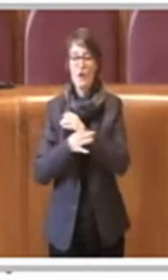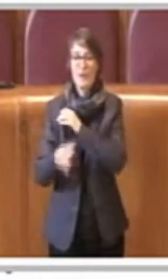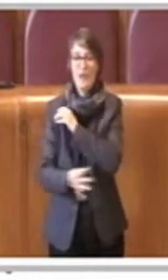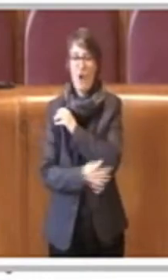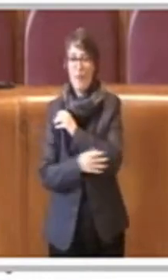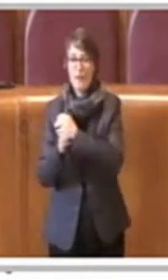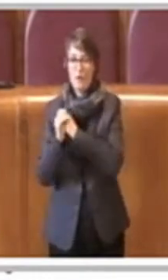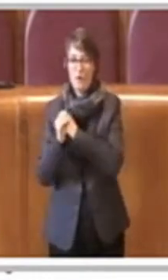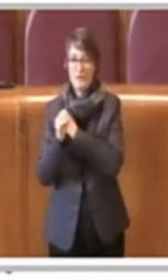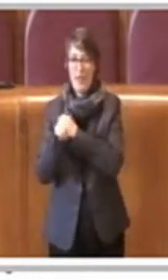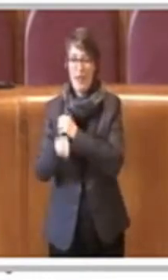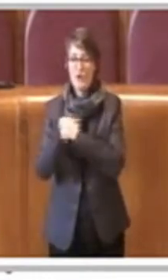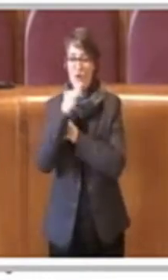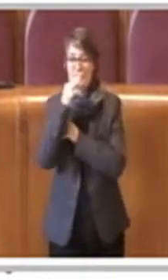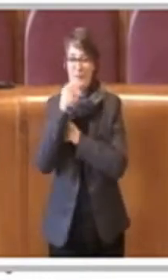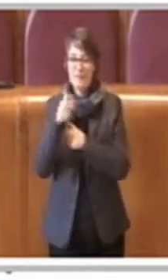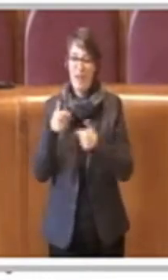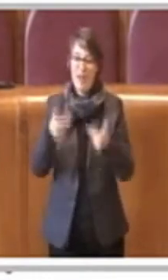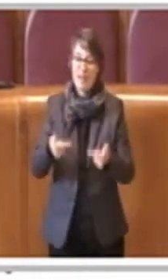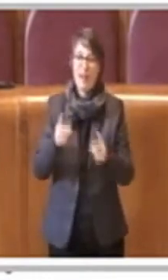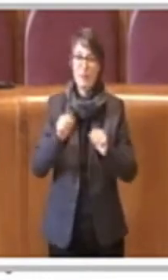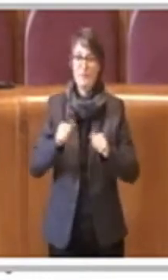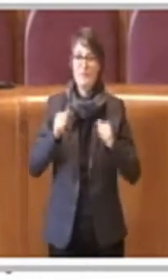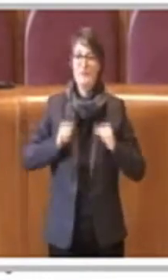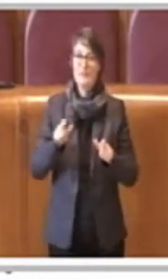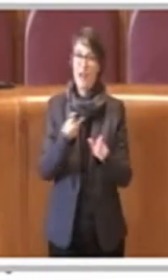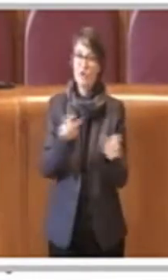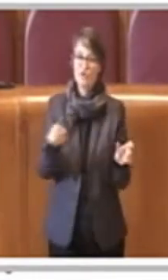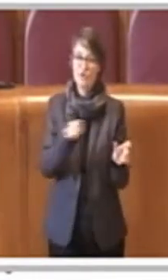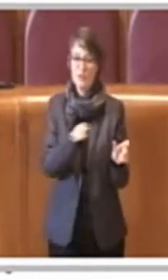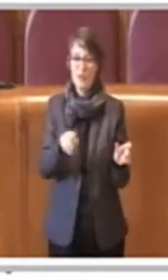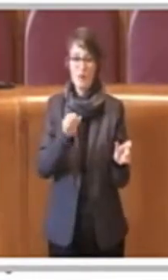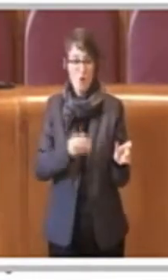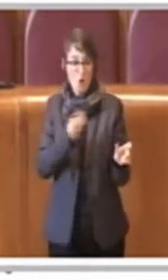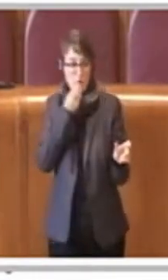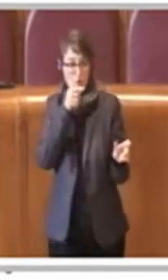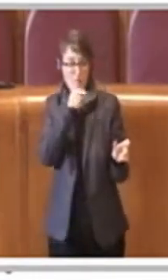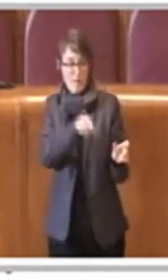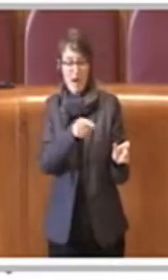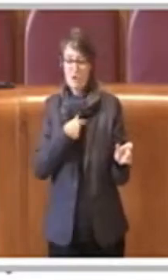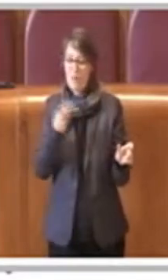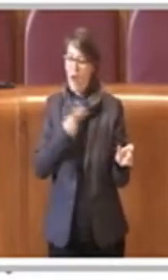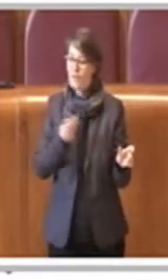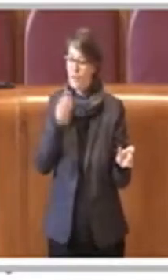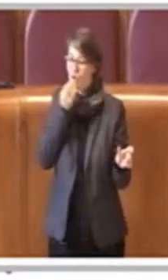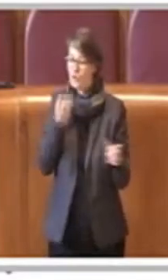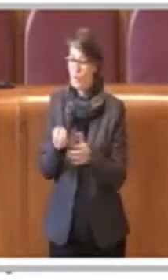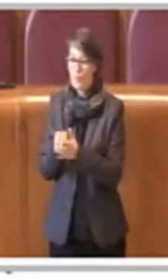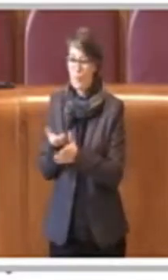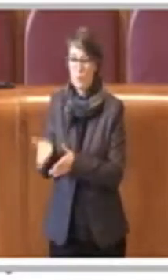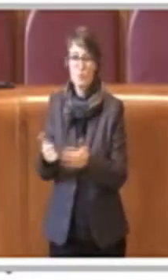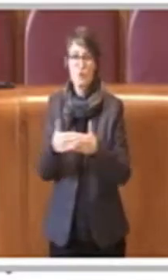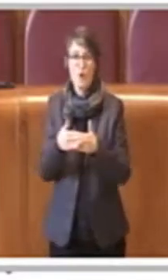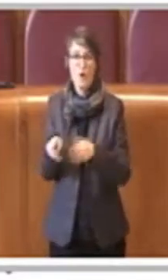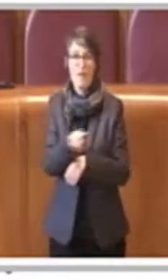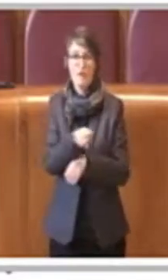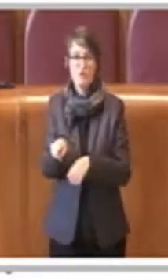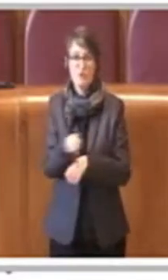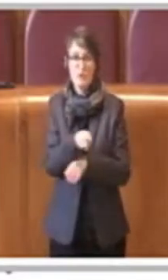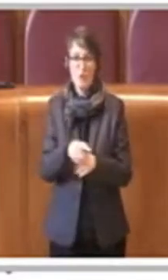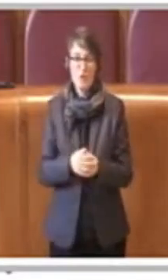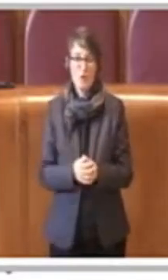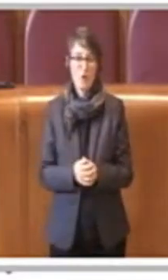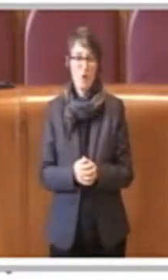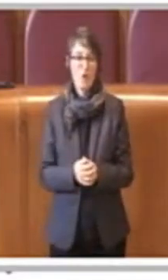comunque al cittadino di alimentarsi con cibo sostenibile, con cibo naturale, con cibo ovviamente povero anche di